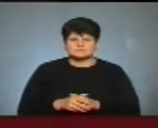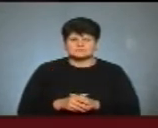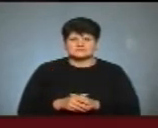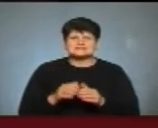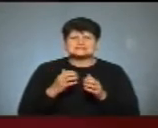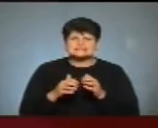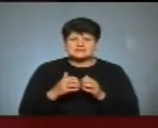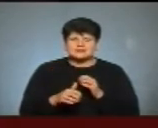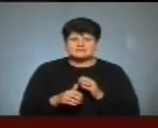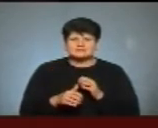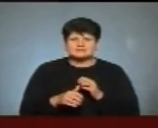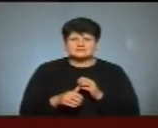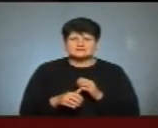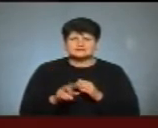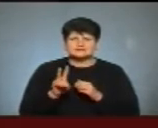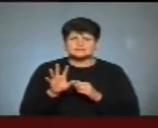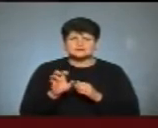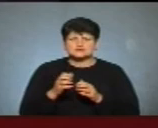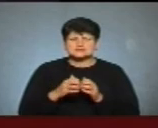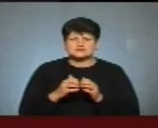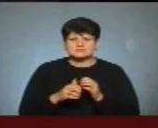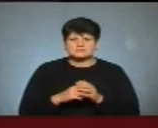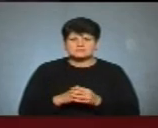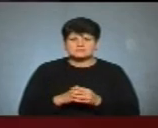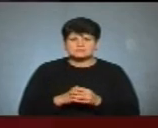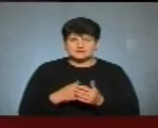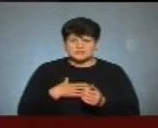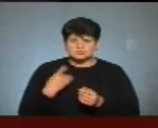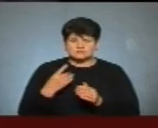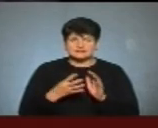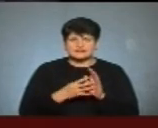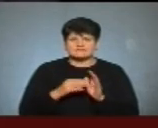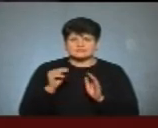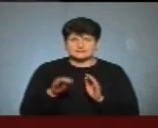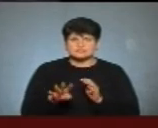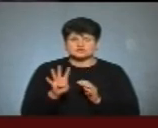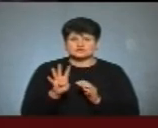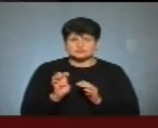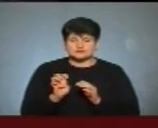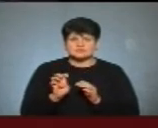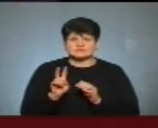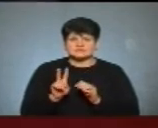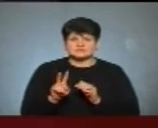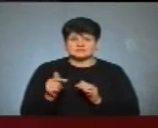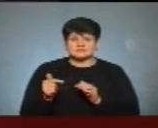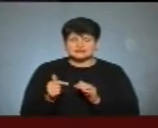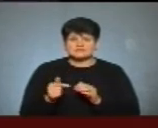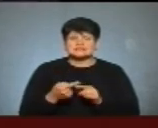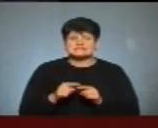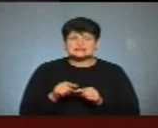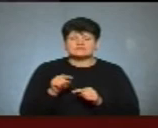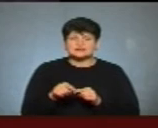Середня, так? 2,500, так. Середня в нашій області 9402 гривень. Це ви взяли